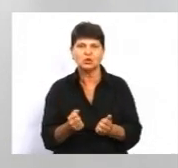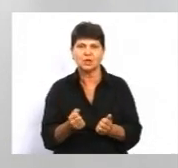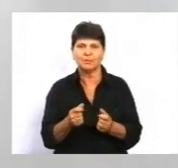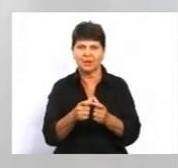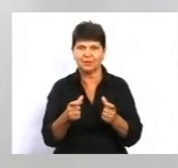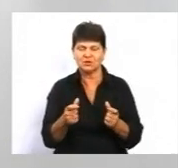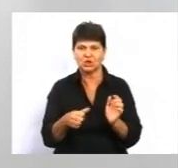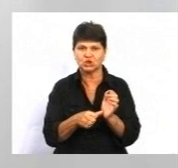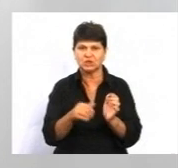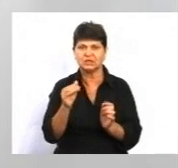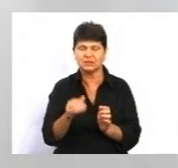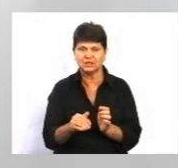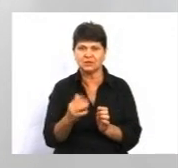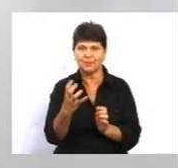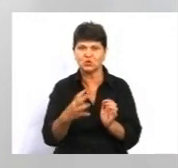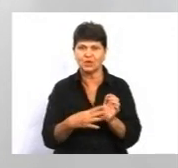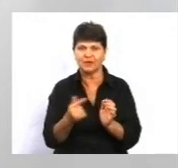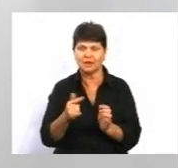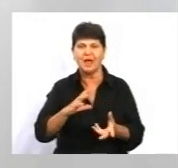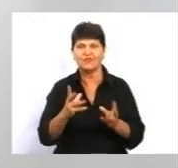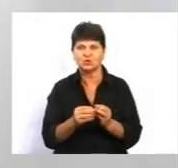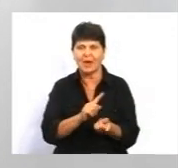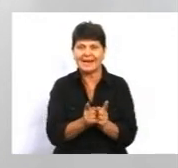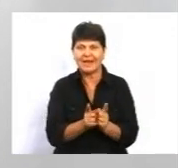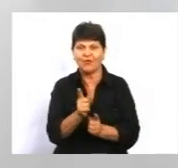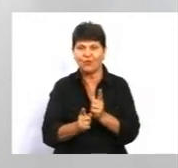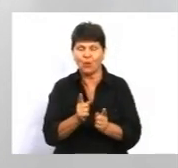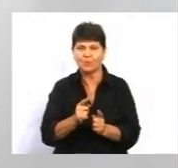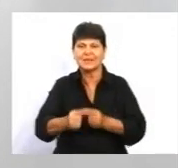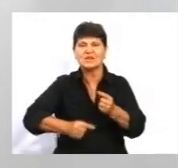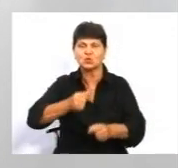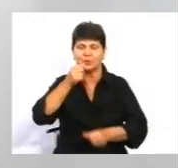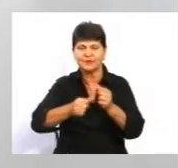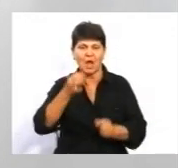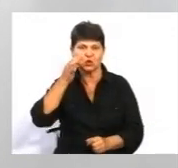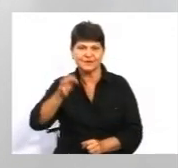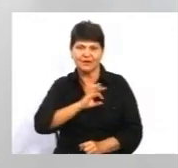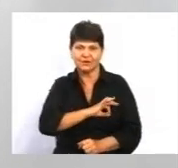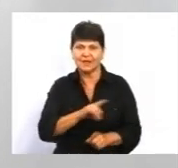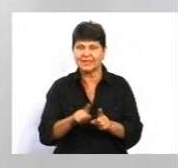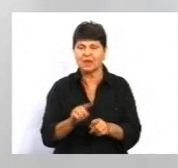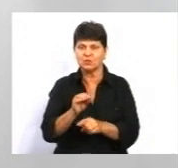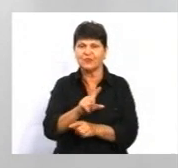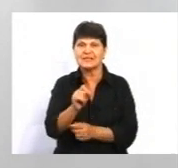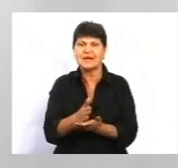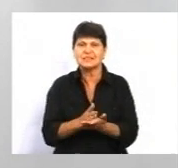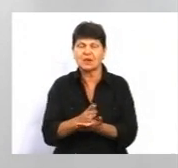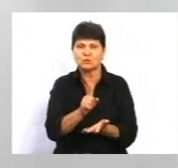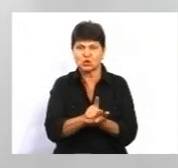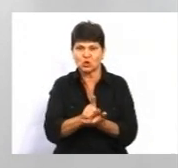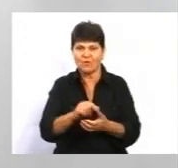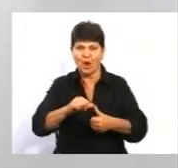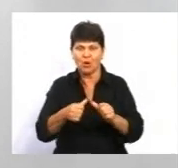509 гривень. У результаті реформ вже наступного року досвідчений вихователь з такою ж надбавкою за стаж до посадового окладу